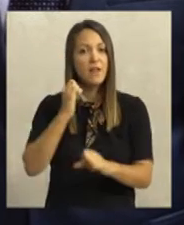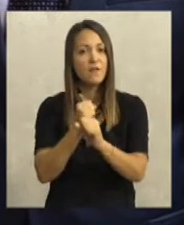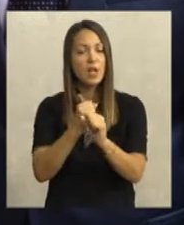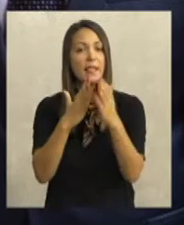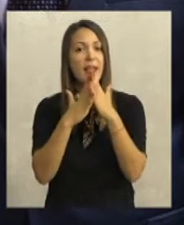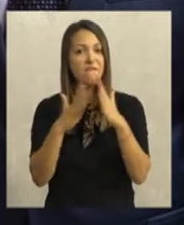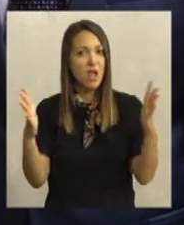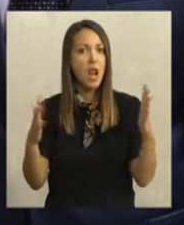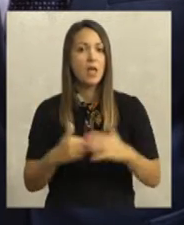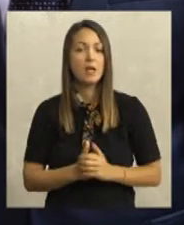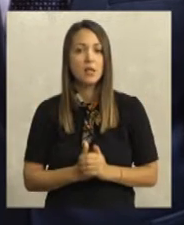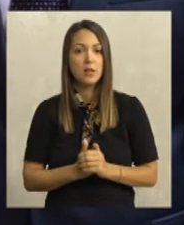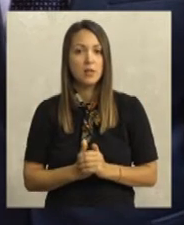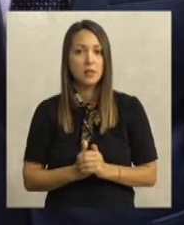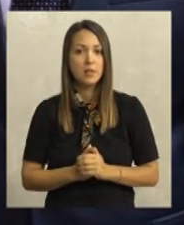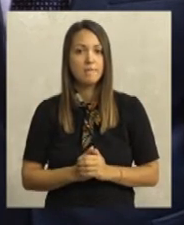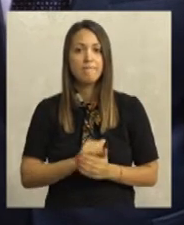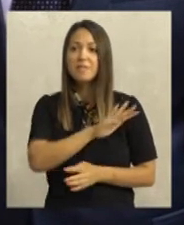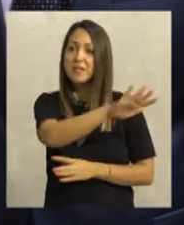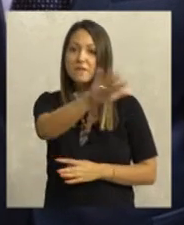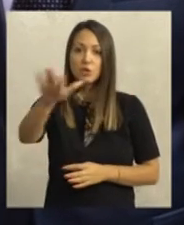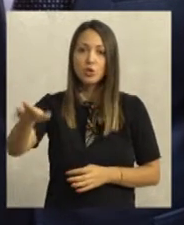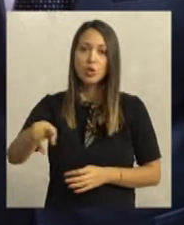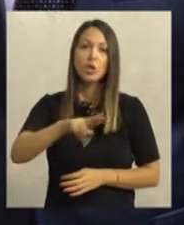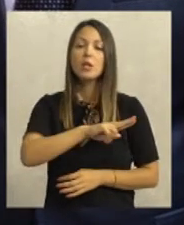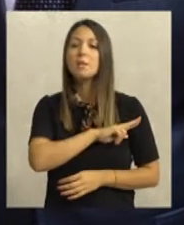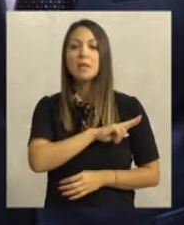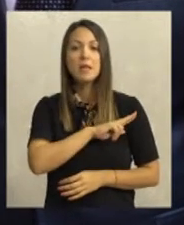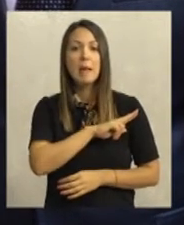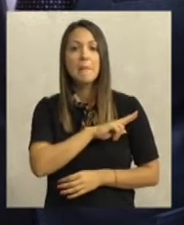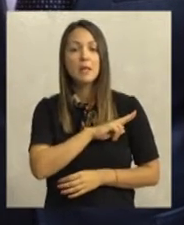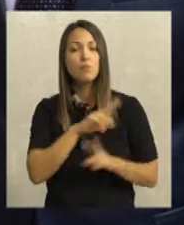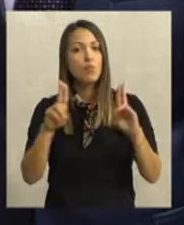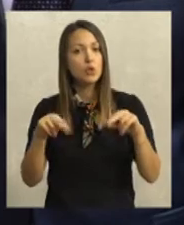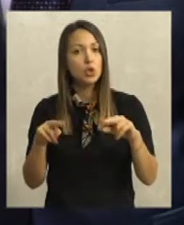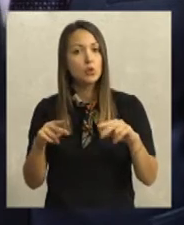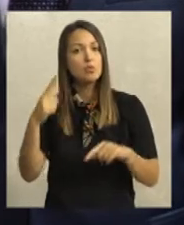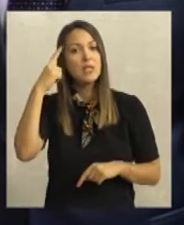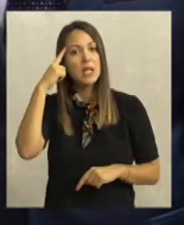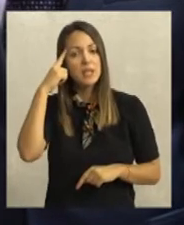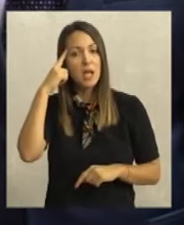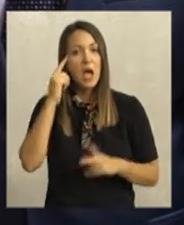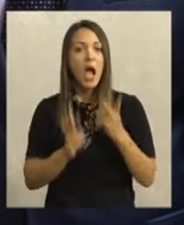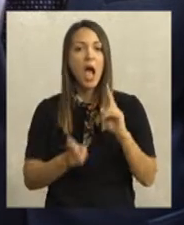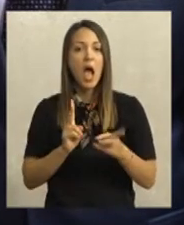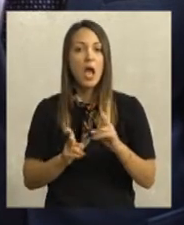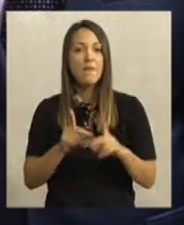njegova dela velika. Svi će imati mogućnosti da saznaju kako je